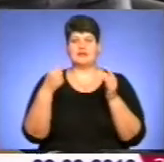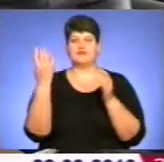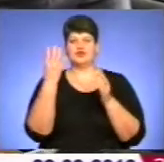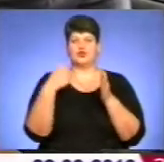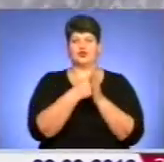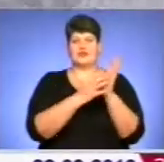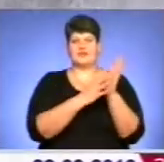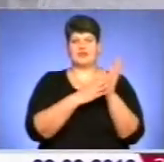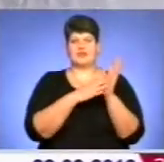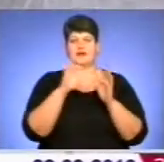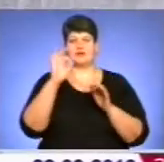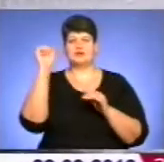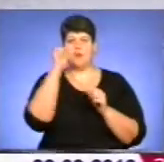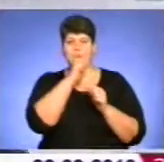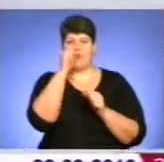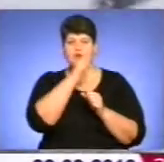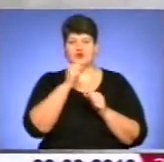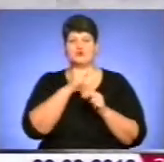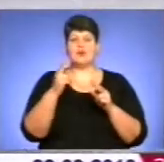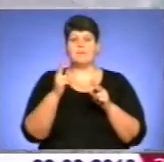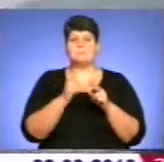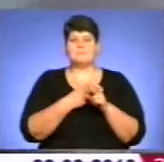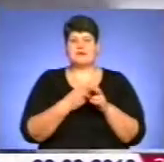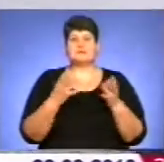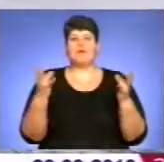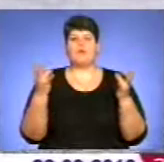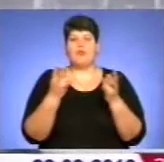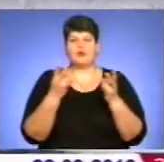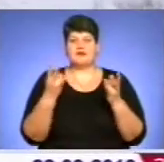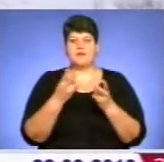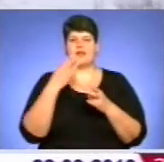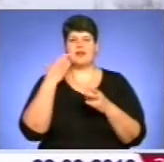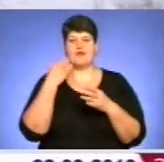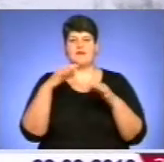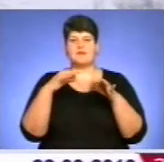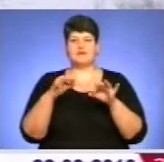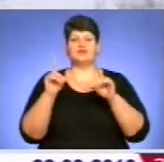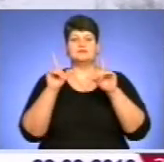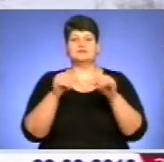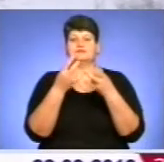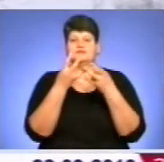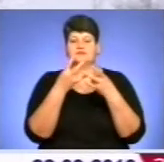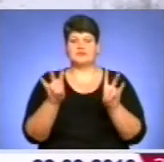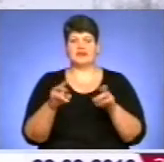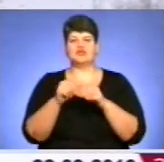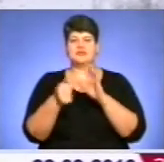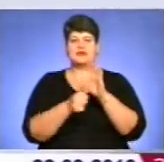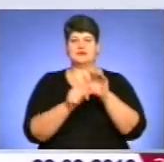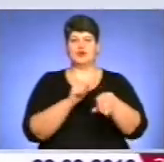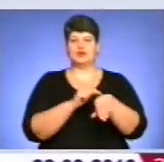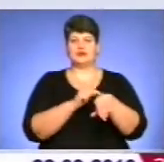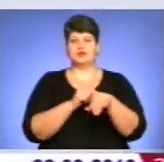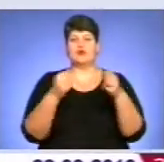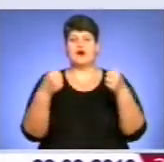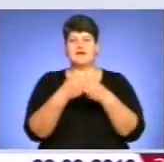градусів морозу. Без нагальних потреб, особливо водіям легкових авто, у дорогу просять не вирушати. На 16-ту годину аварійних